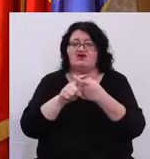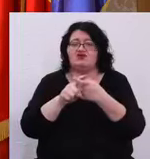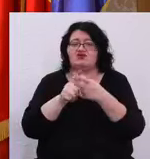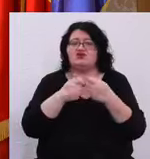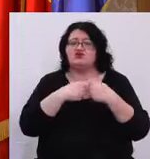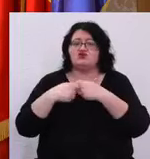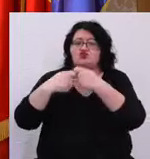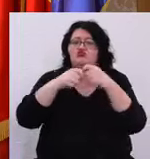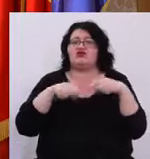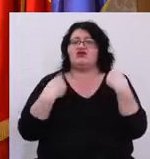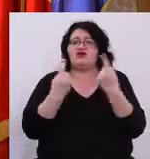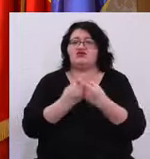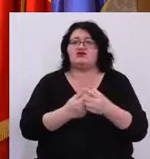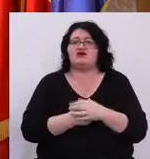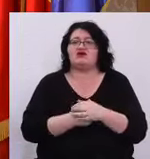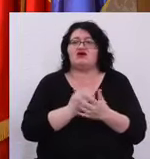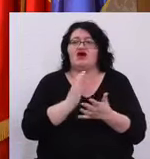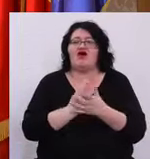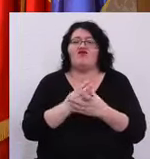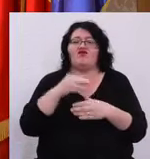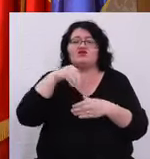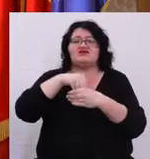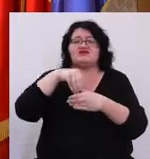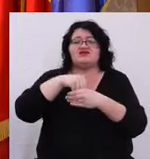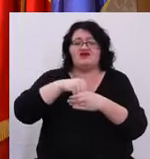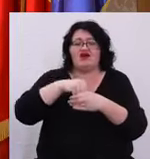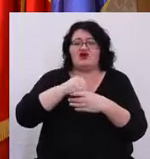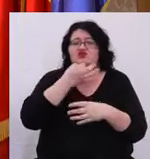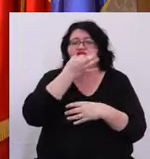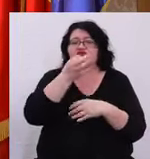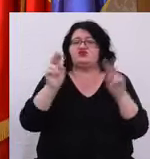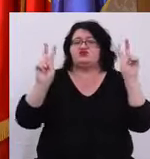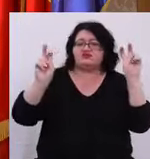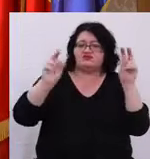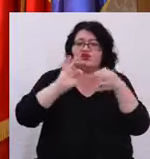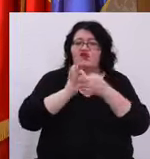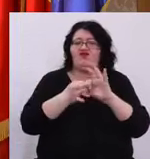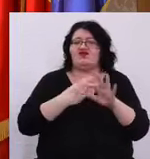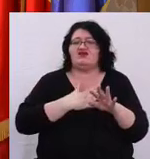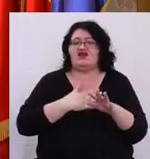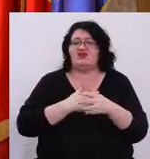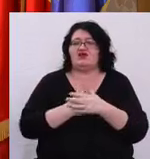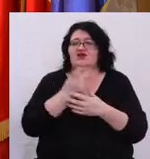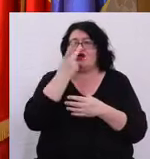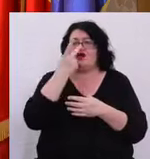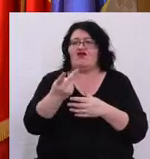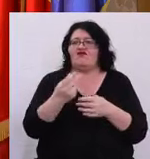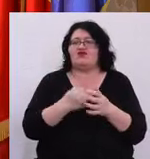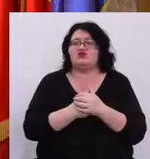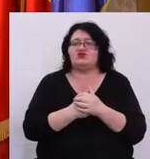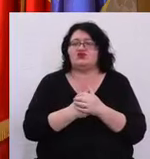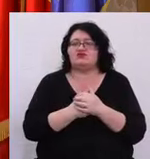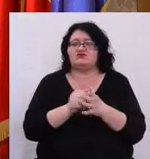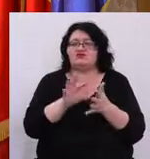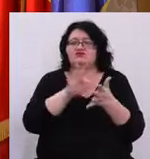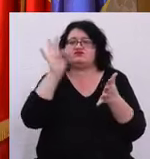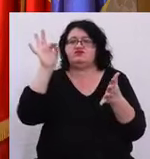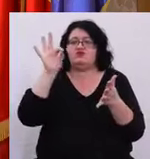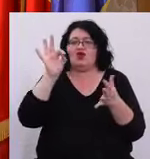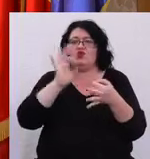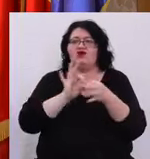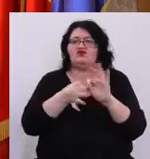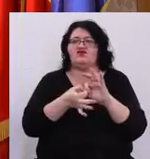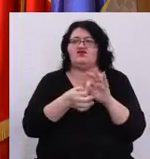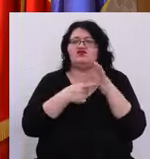societatea noastră Deci asta a fost contextul citatului meu Chiar dacă am văzut și eu că unii au